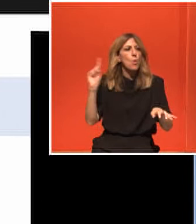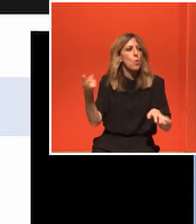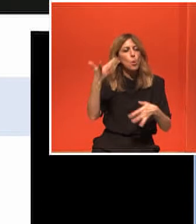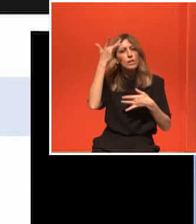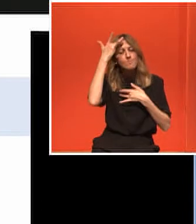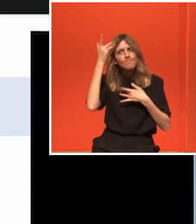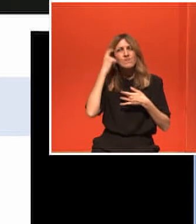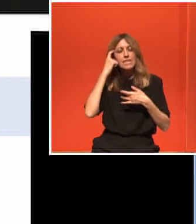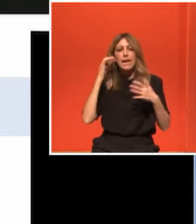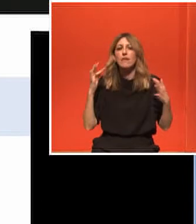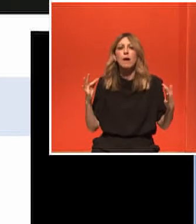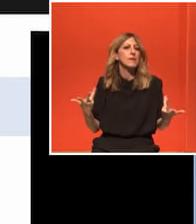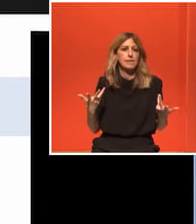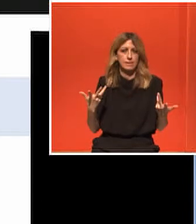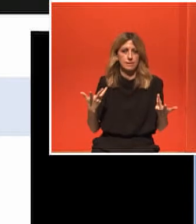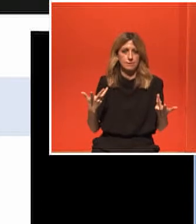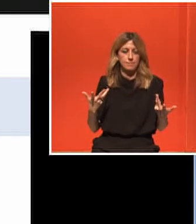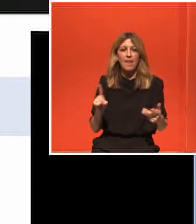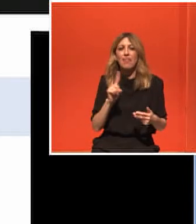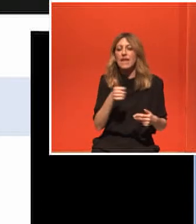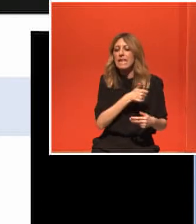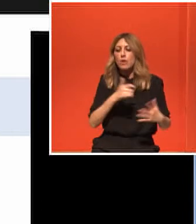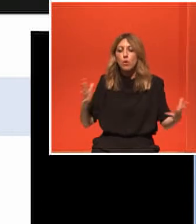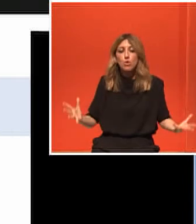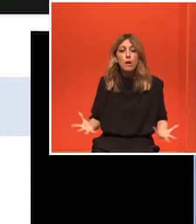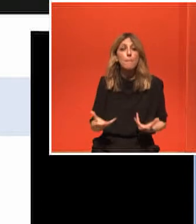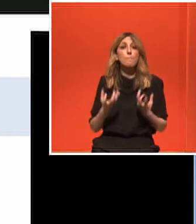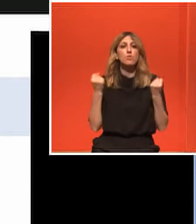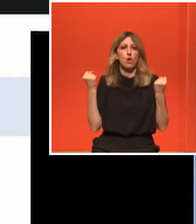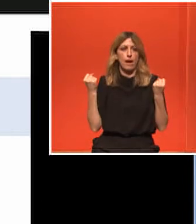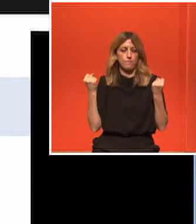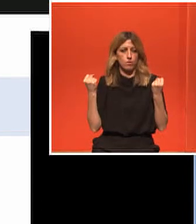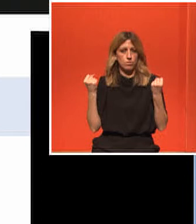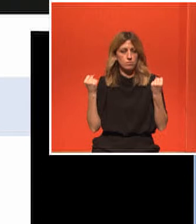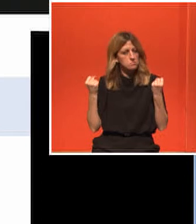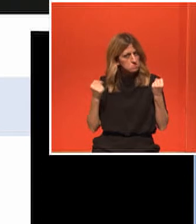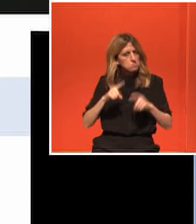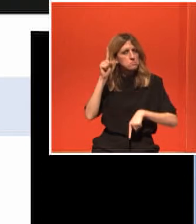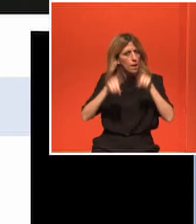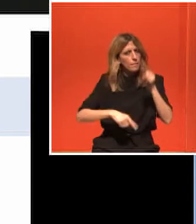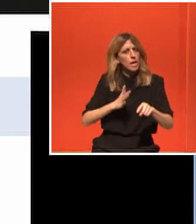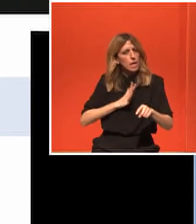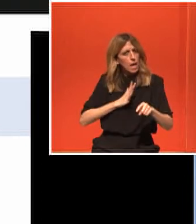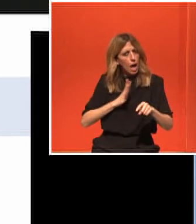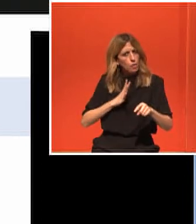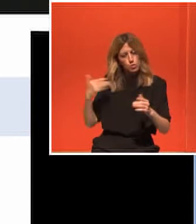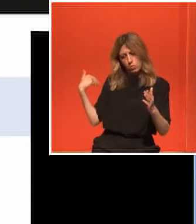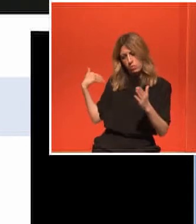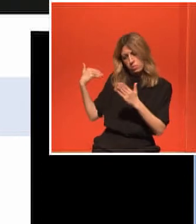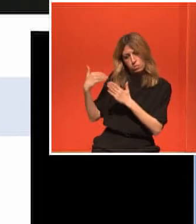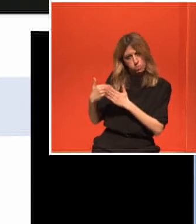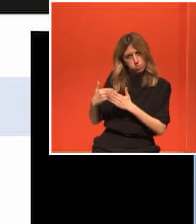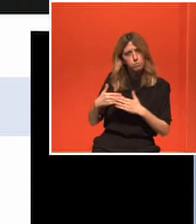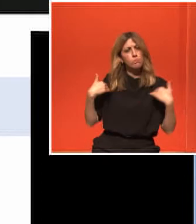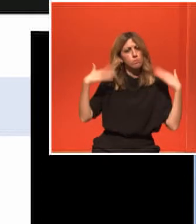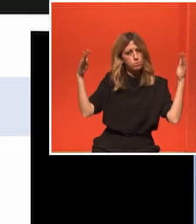Δηλαδή όποιος αν πάρεις μια ομάδα ανθρώπων οι οποίοι είχαν φυσική δραστηριότητα καλή, έντονη και τους